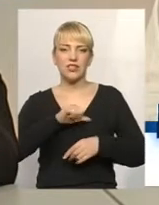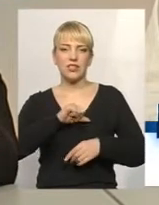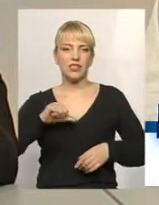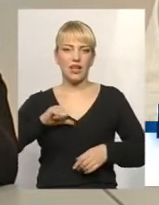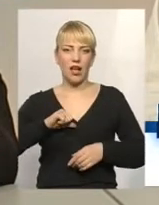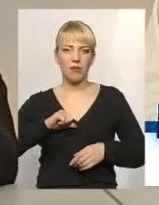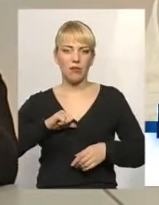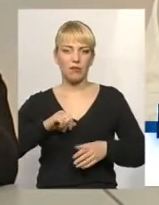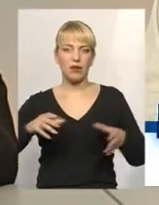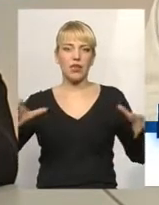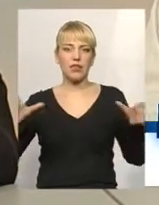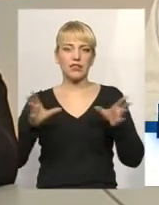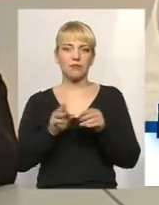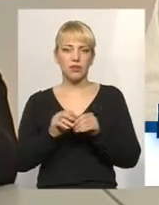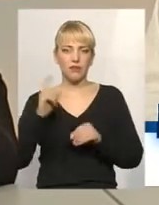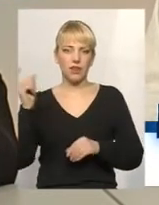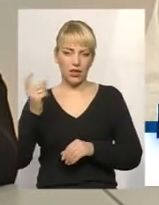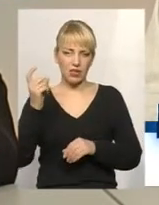співвласниками будинку.